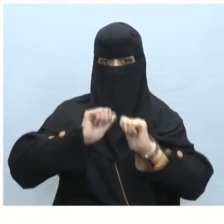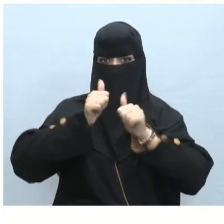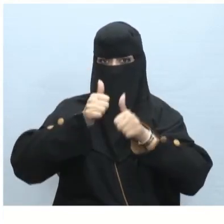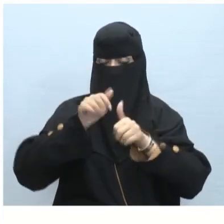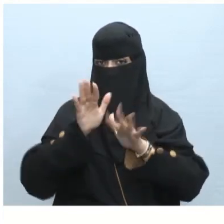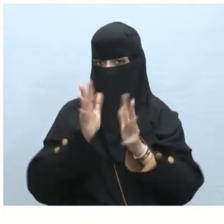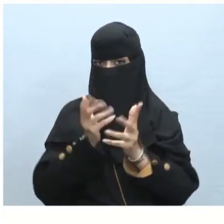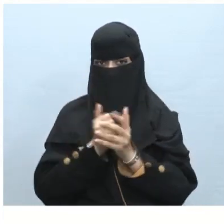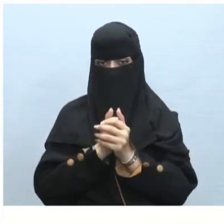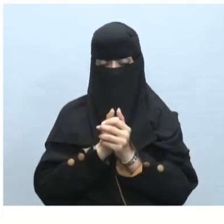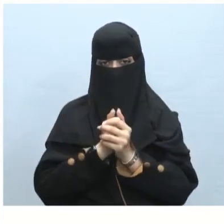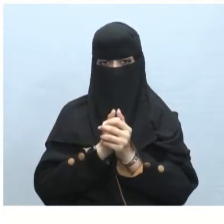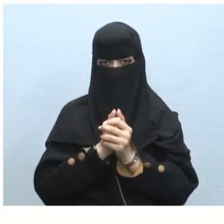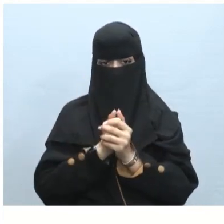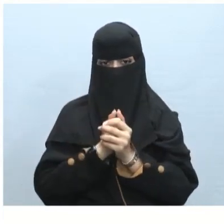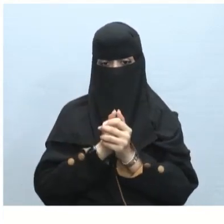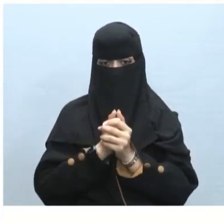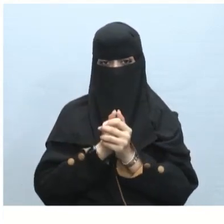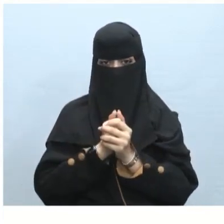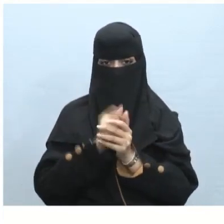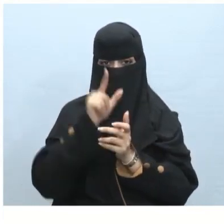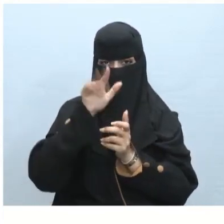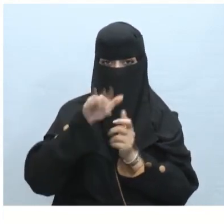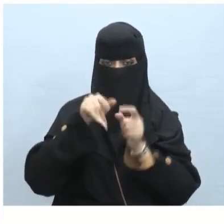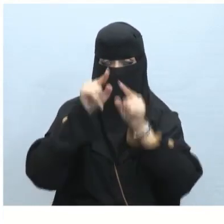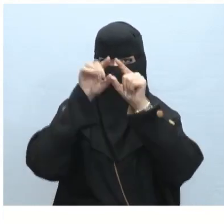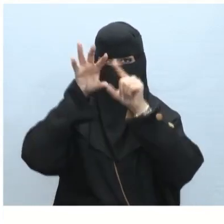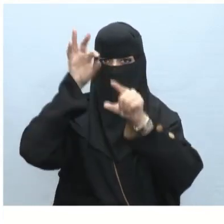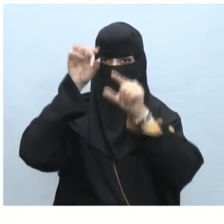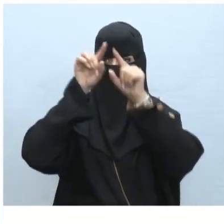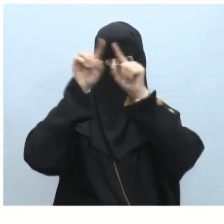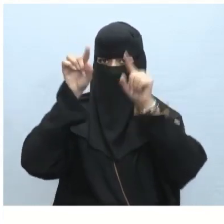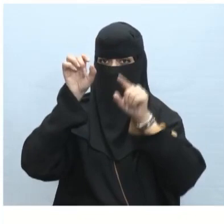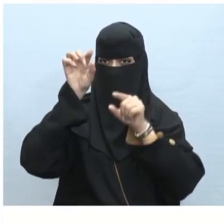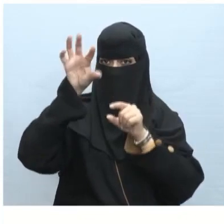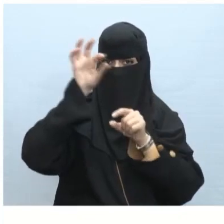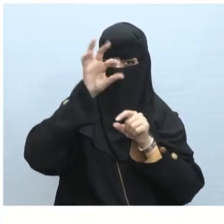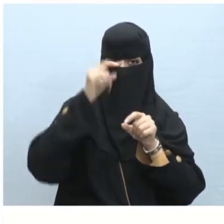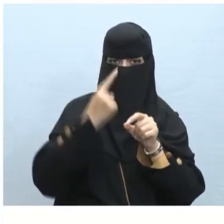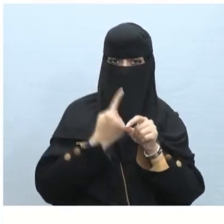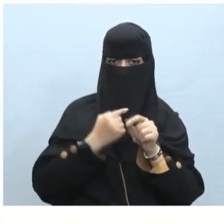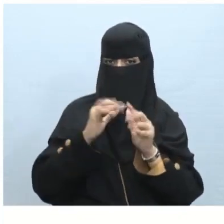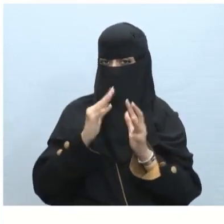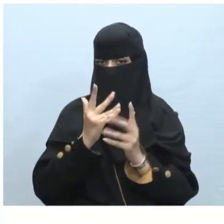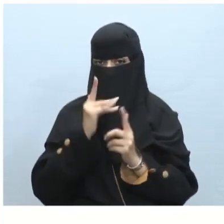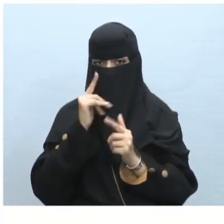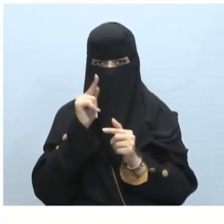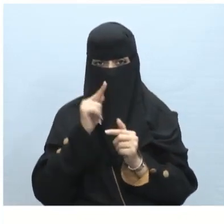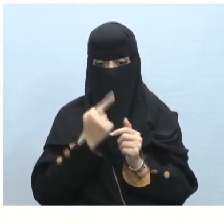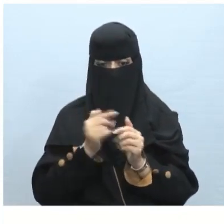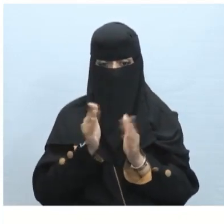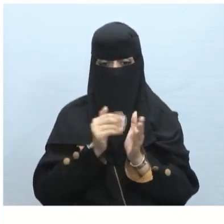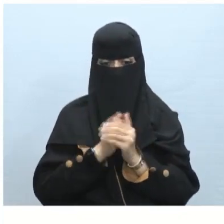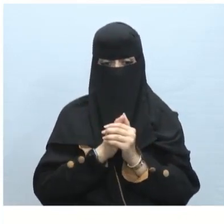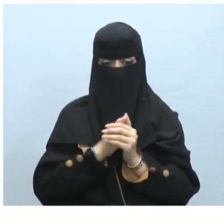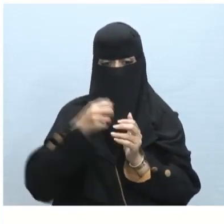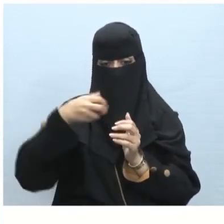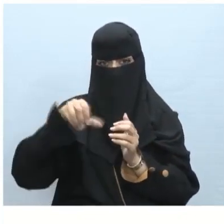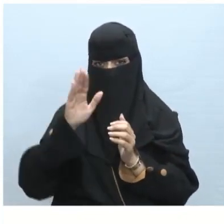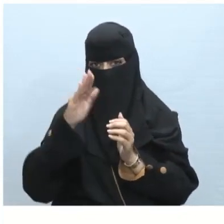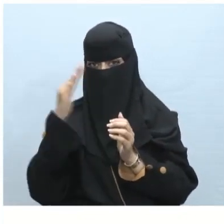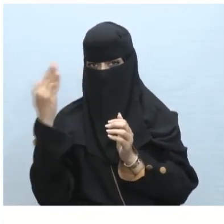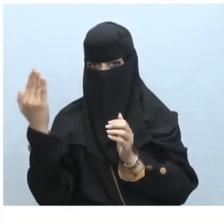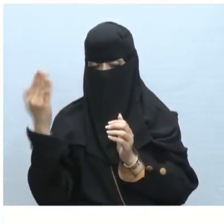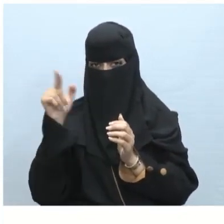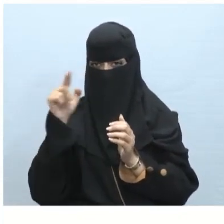في نافذة اختيار رسم SmartArt في الجزء الأيمن